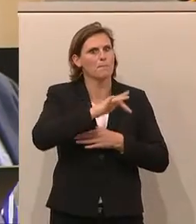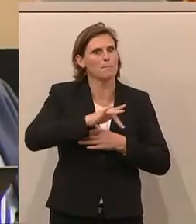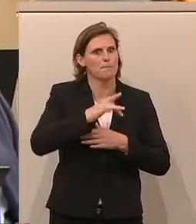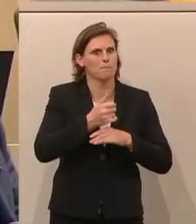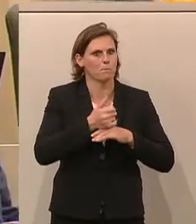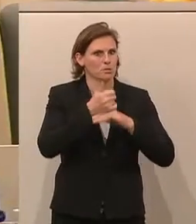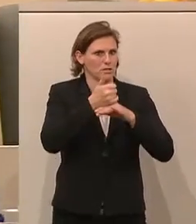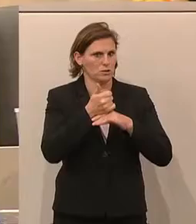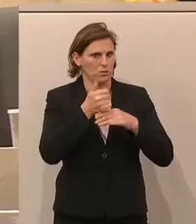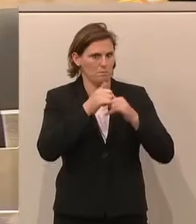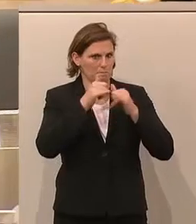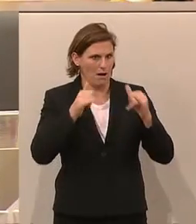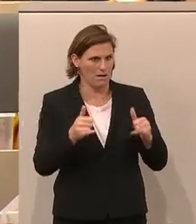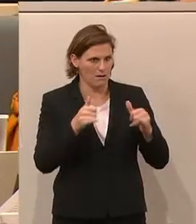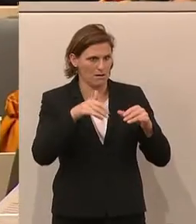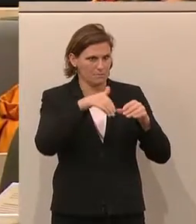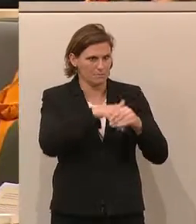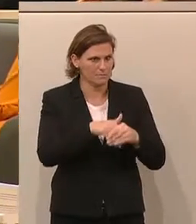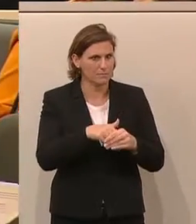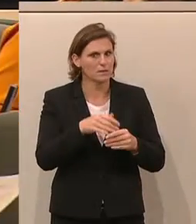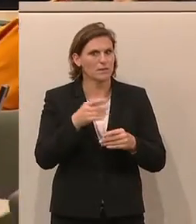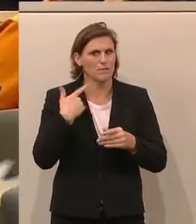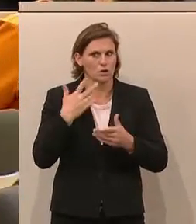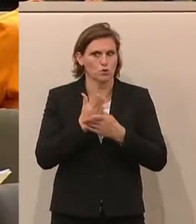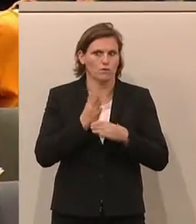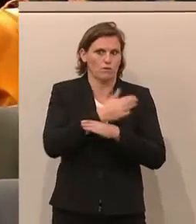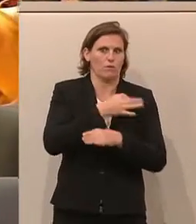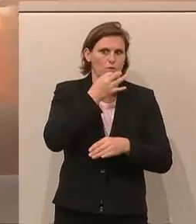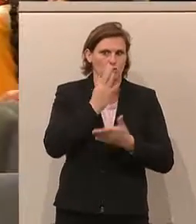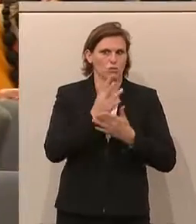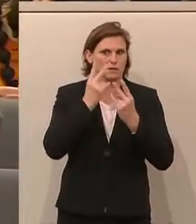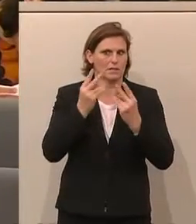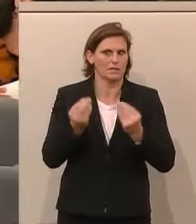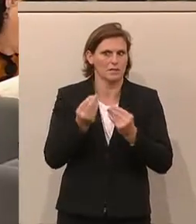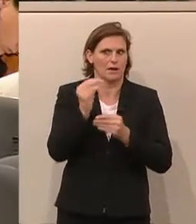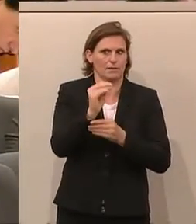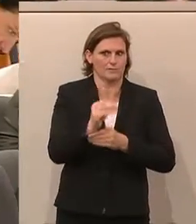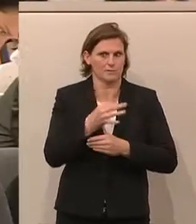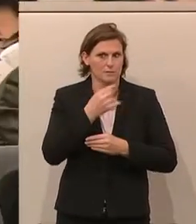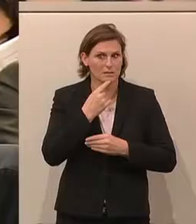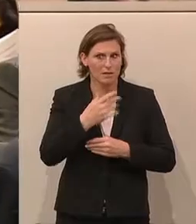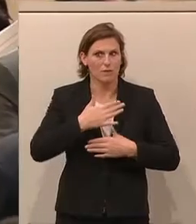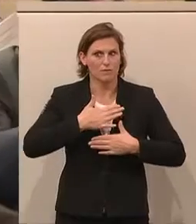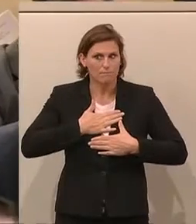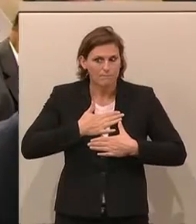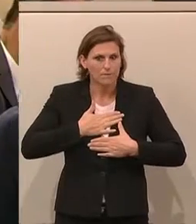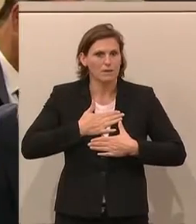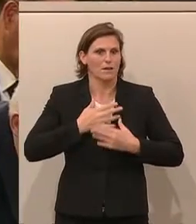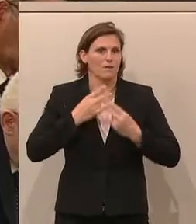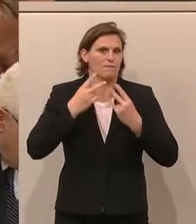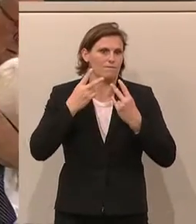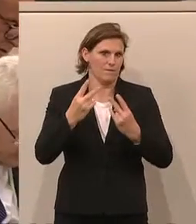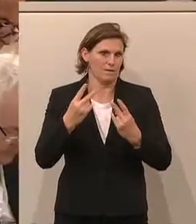Vorredner haben die dementsprechenden Eckpunkte schon näher erläutert. Mir ist es wichtig hervorzuheben,